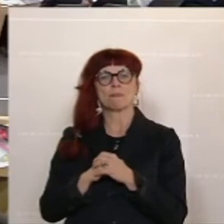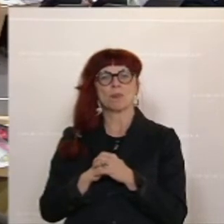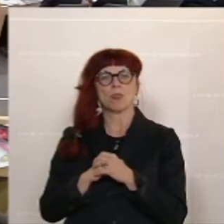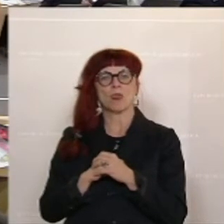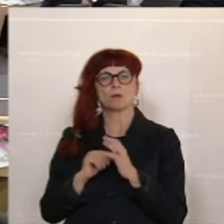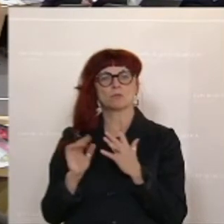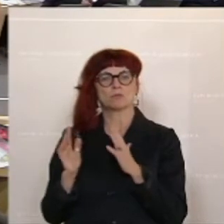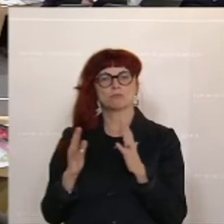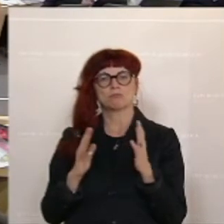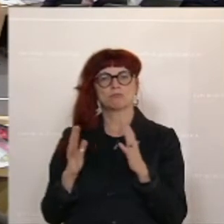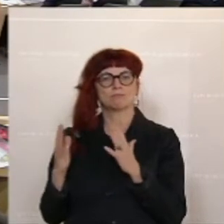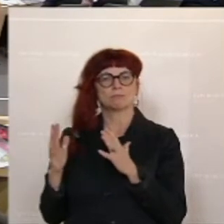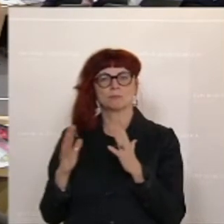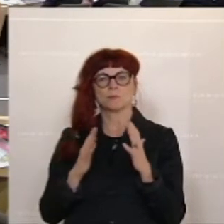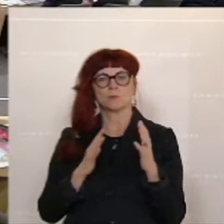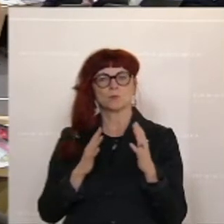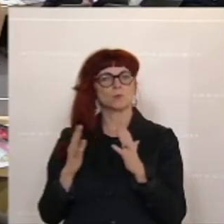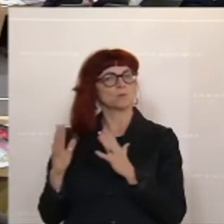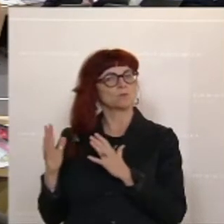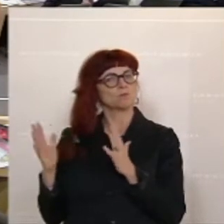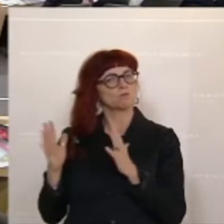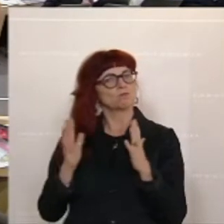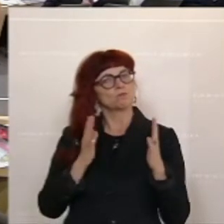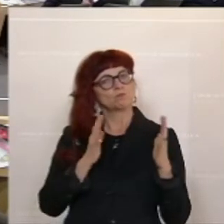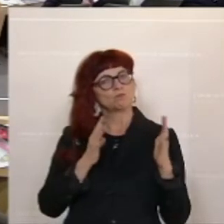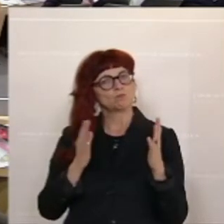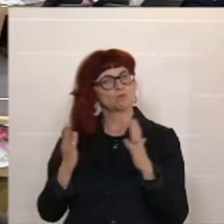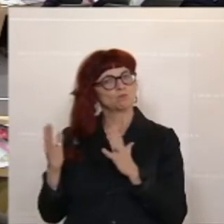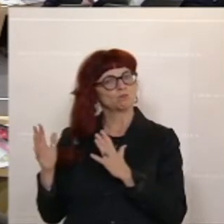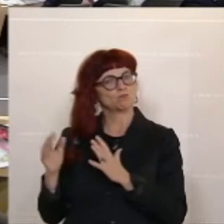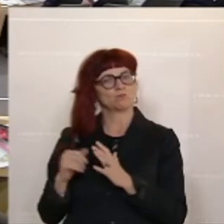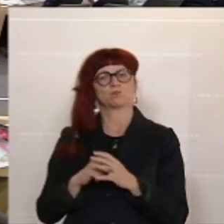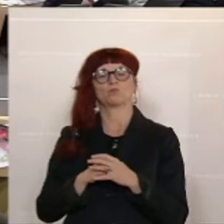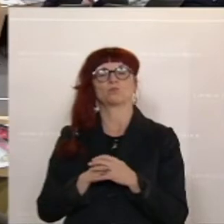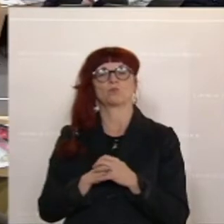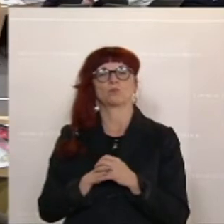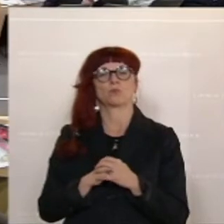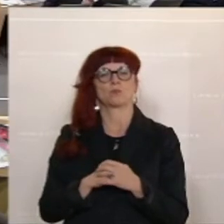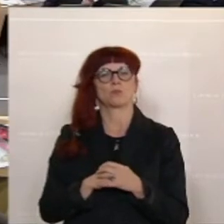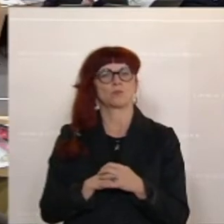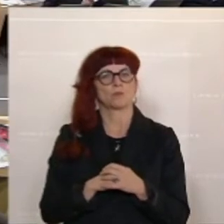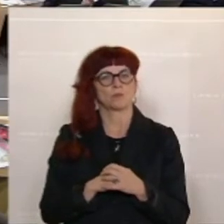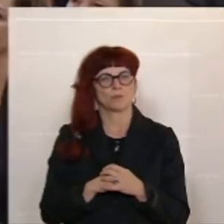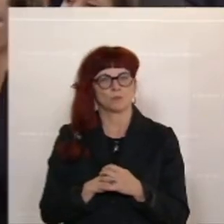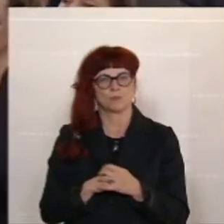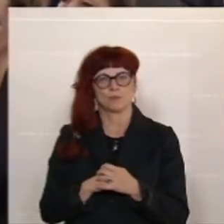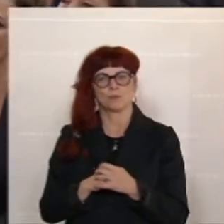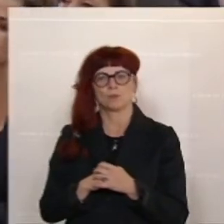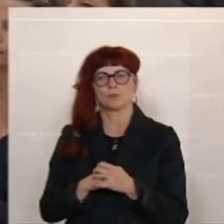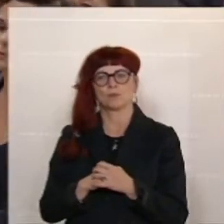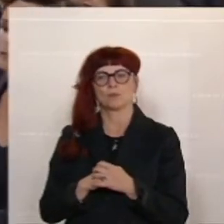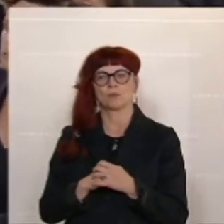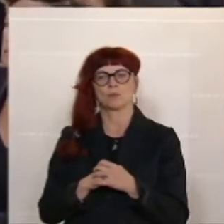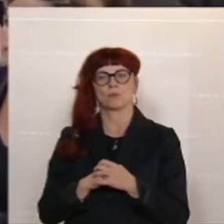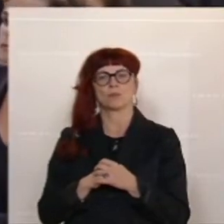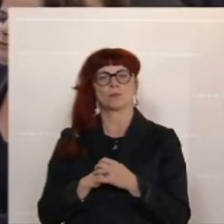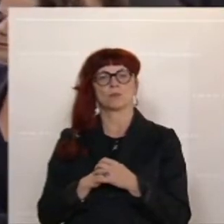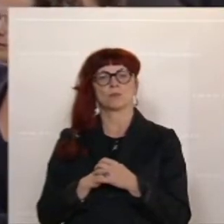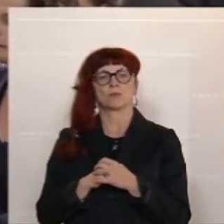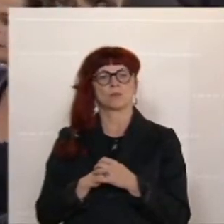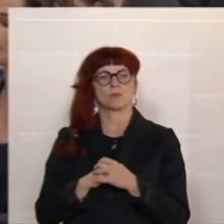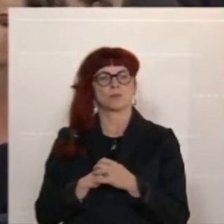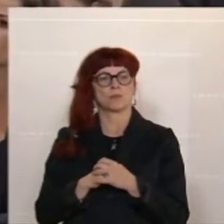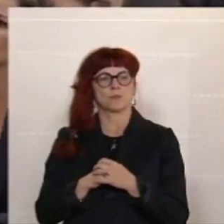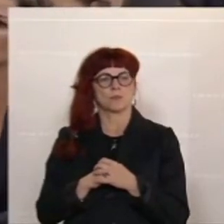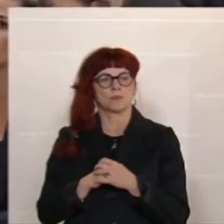mehr leisten. Und viele Kinder sind armutsgefährdet. Außerdem, so Rendi-Wagner, die Regierung soll in das Gaspreis- und Strompreis